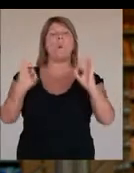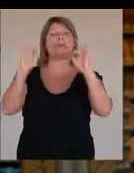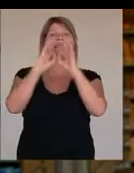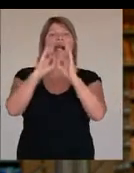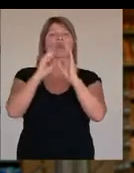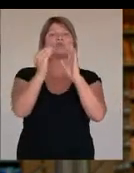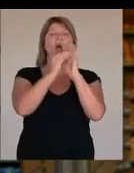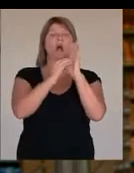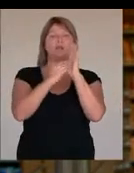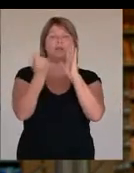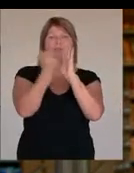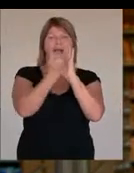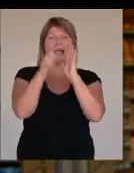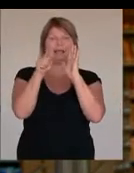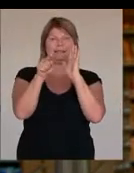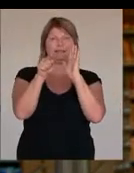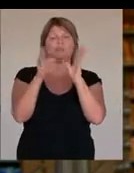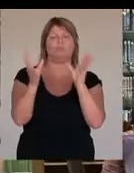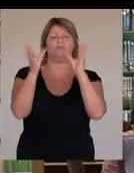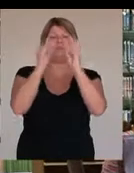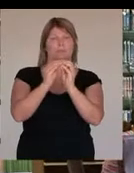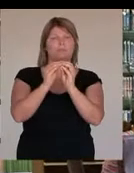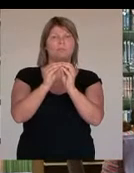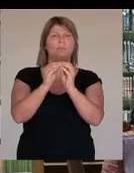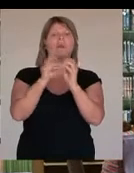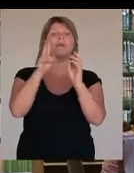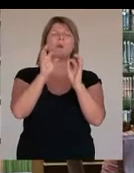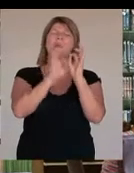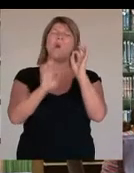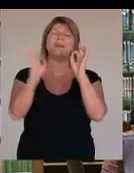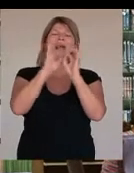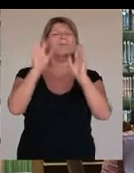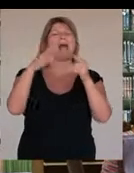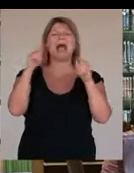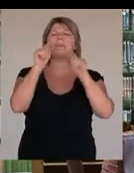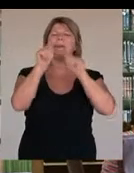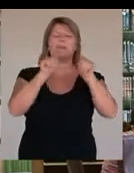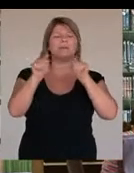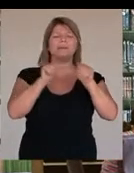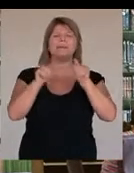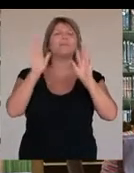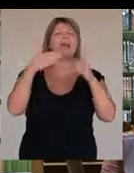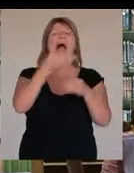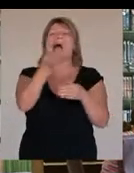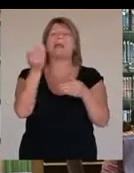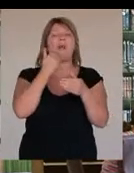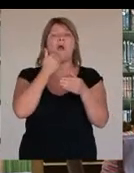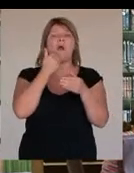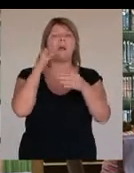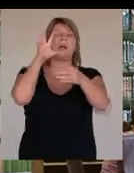odatbázisokba történő egységesítése, összevonása, hogy az ország bármely pontján bármikor bárki